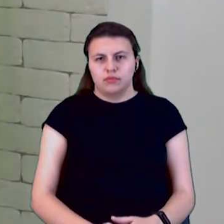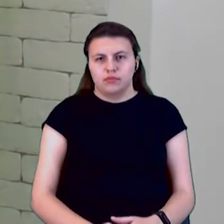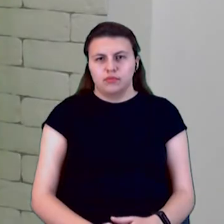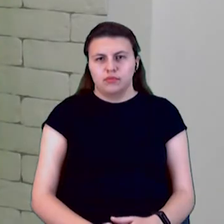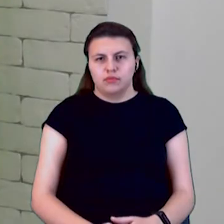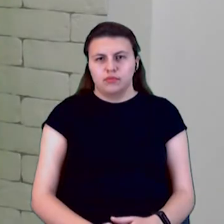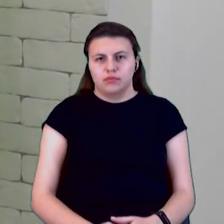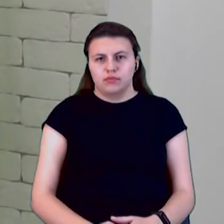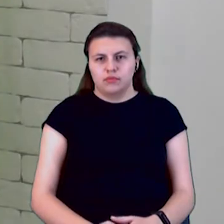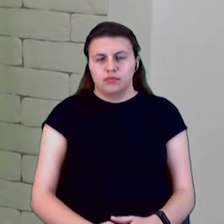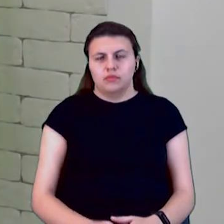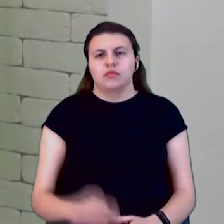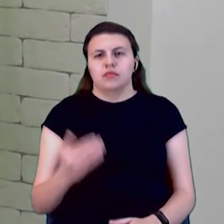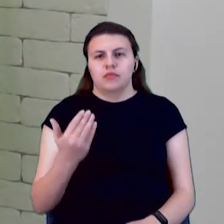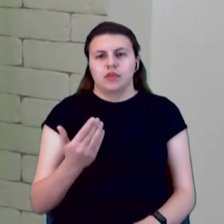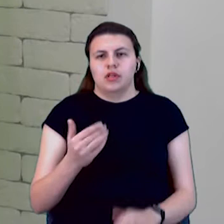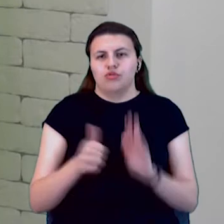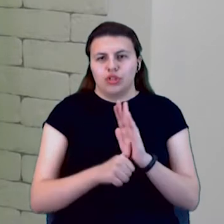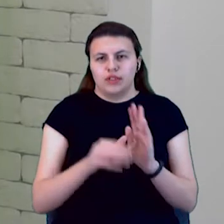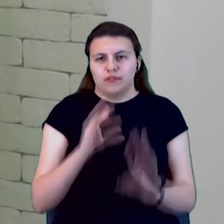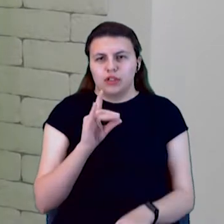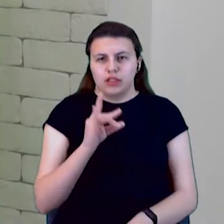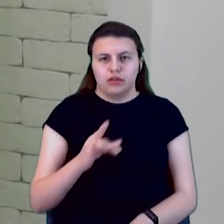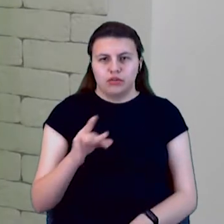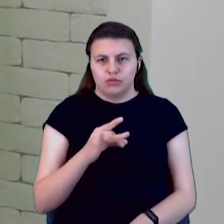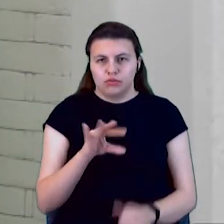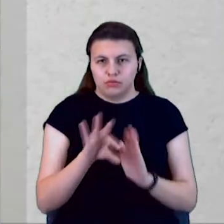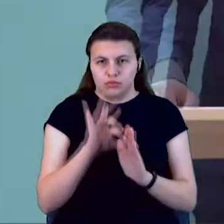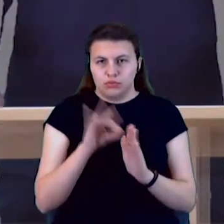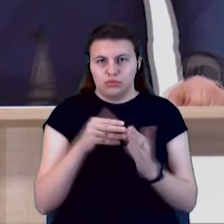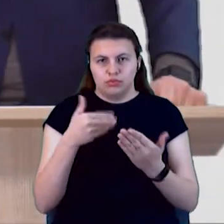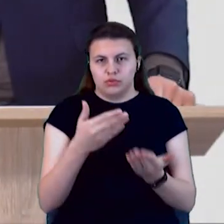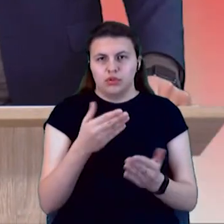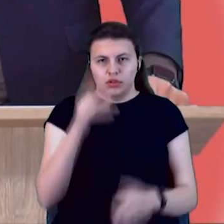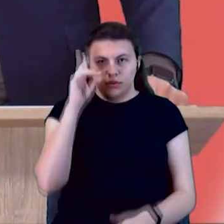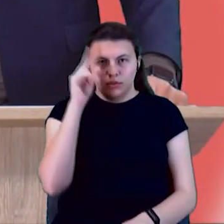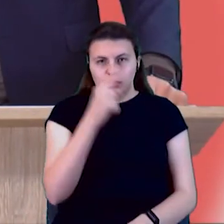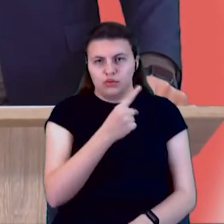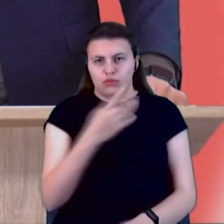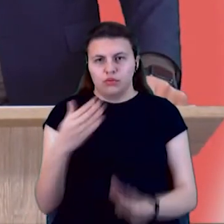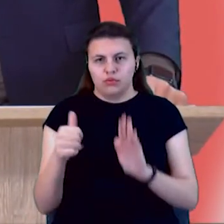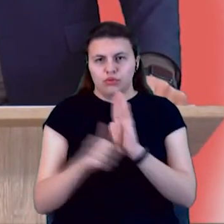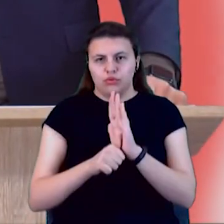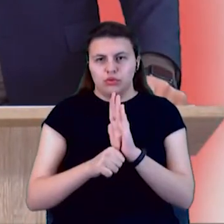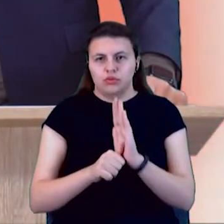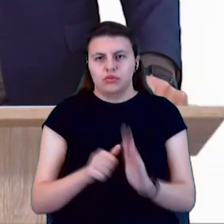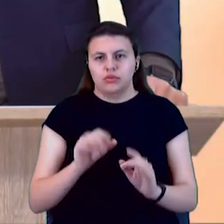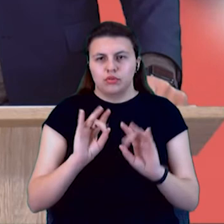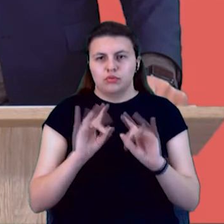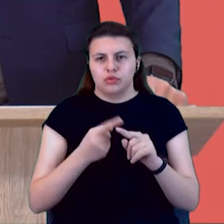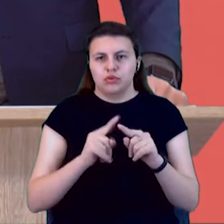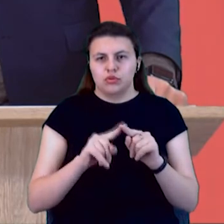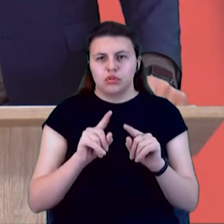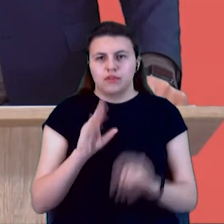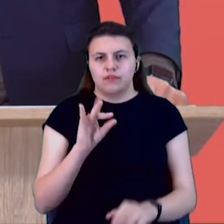Ми визначили для себе 6 викликів регіону. Обирайте, будь ласка, пане Іля, цифру від 1 до 6, і я вам розкажу, що це за виклик. А